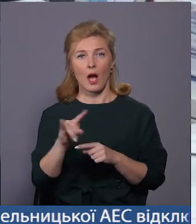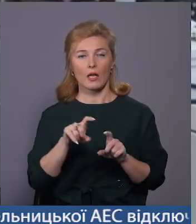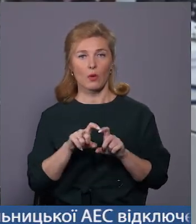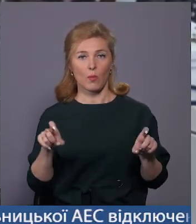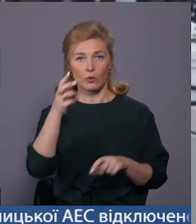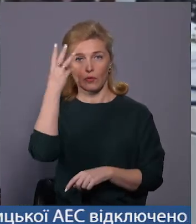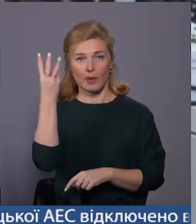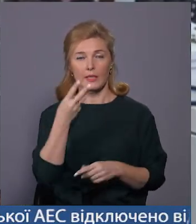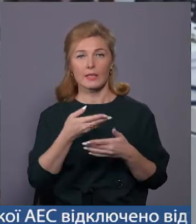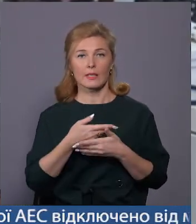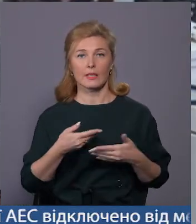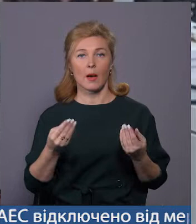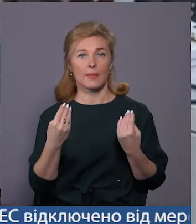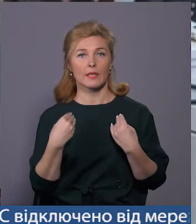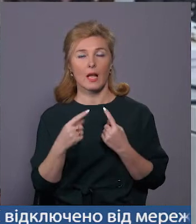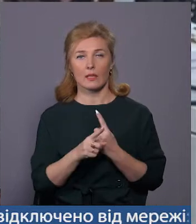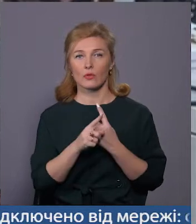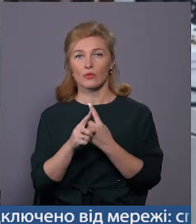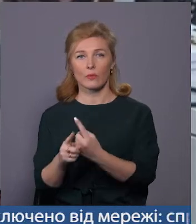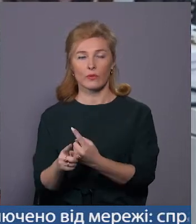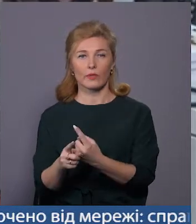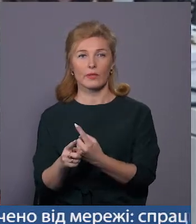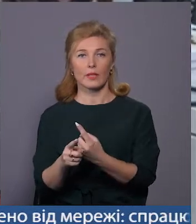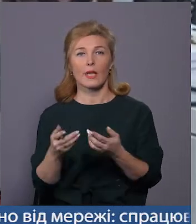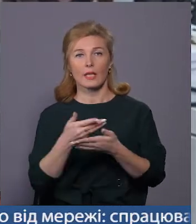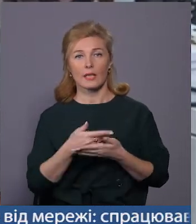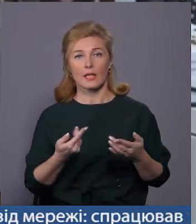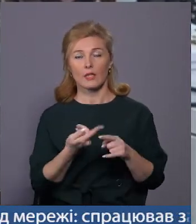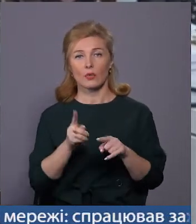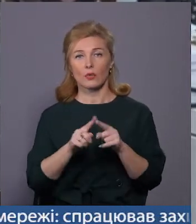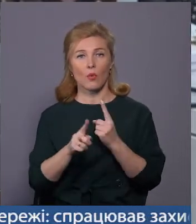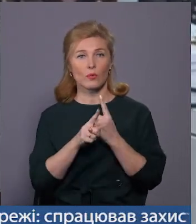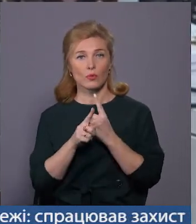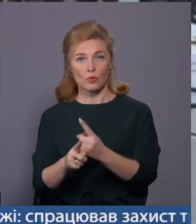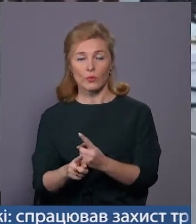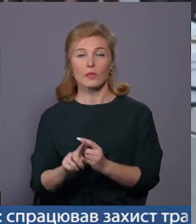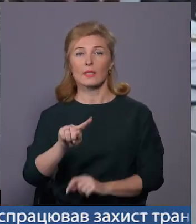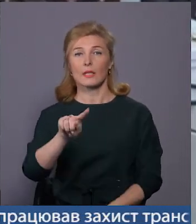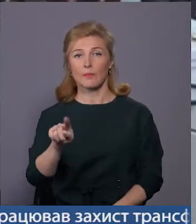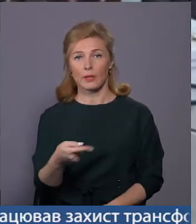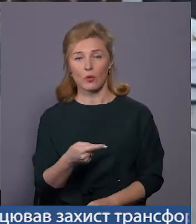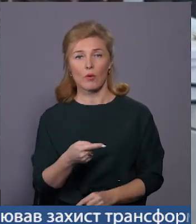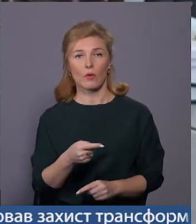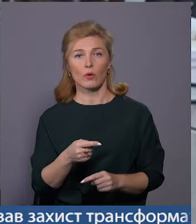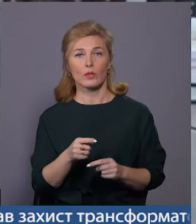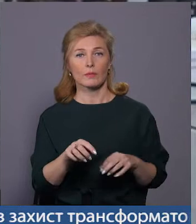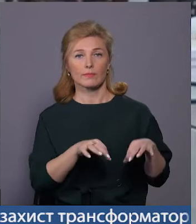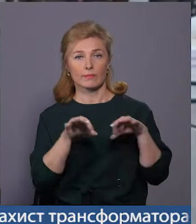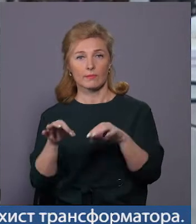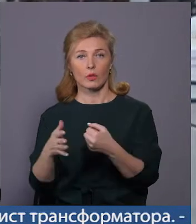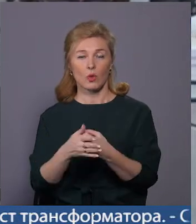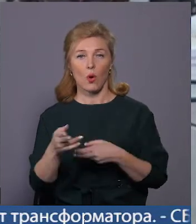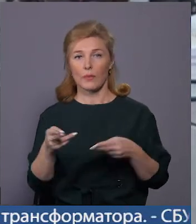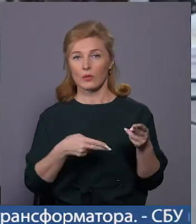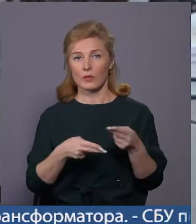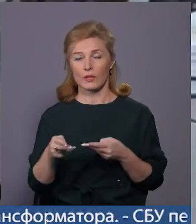Хмельницькій. Нам дали супровід, і нас у цьому супроводі. Ми терміново добралися до операційної,